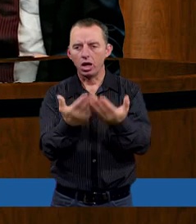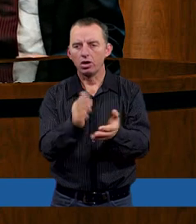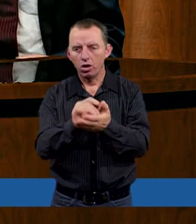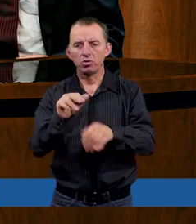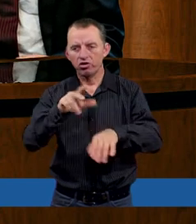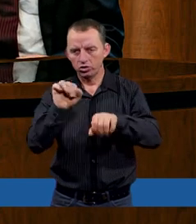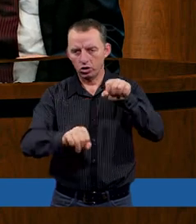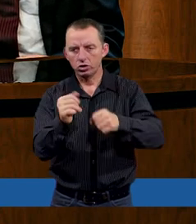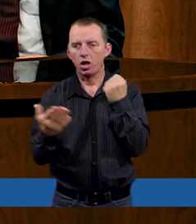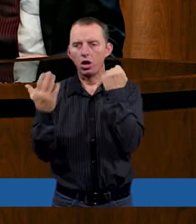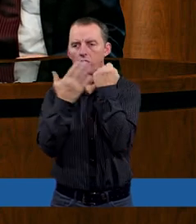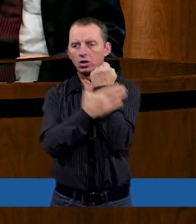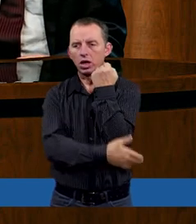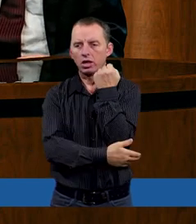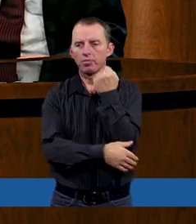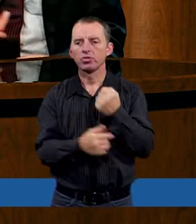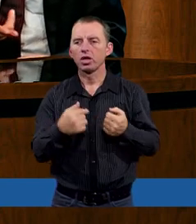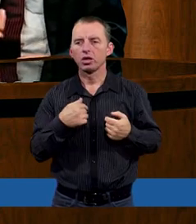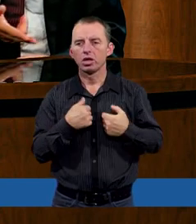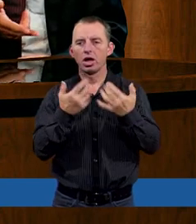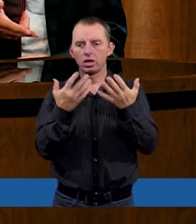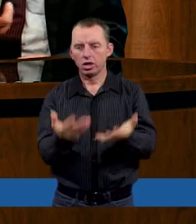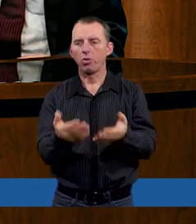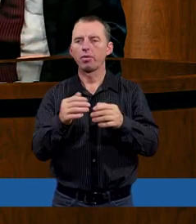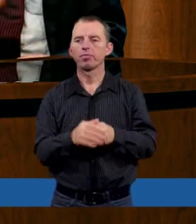ostateczny. Bracie Władysławie? Ja chciałem